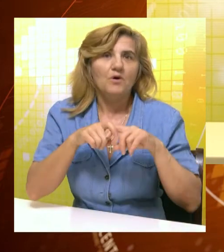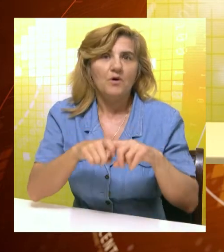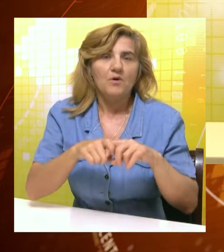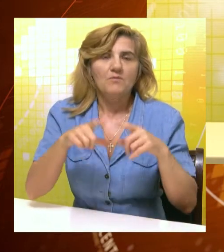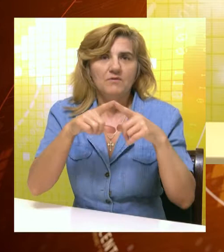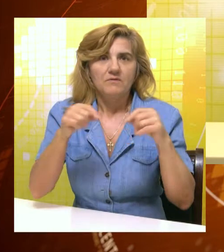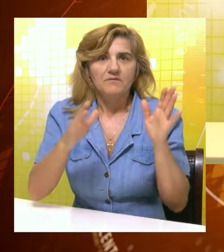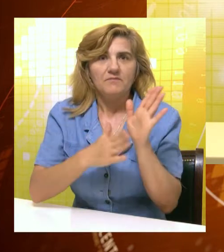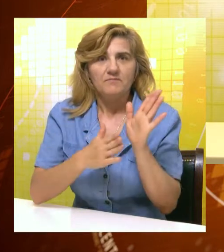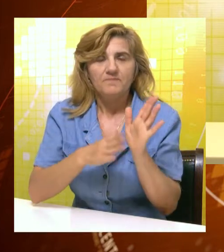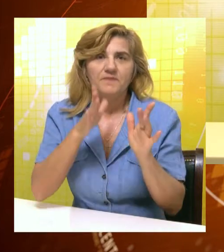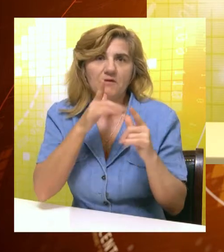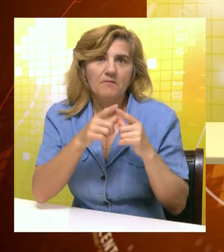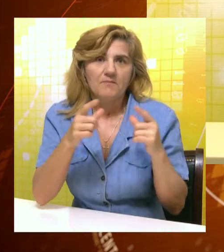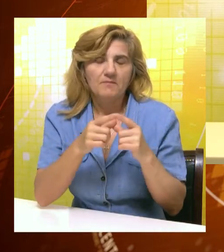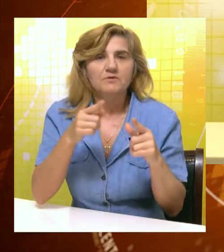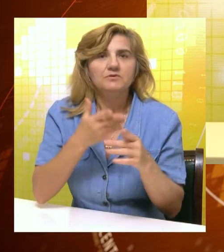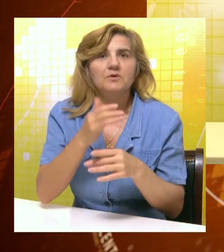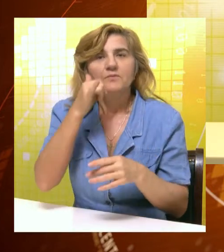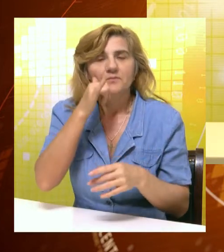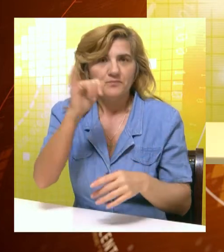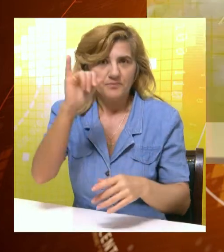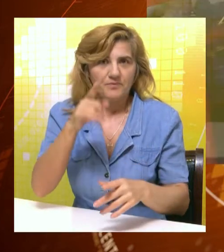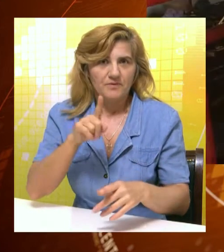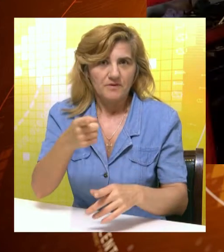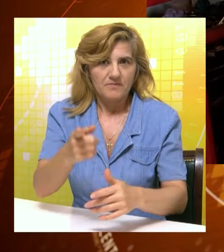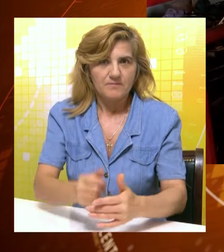obavezno saobraćaj na dokumenta ukoliko putuju u inostranstvo.